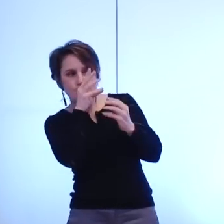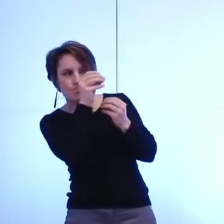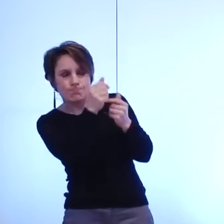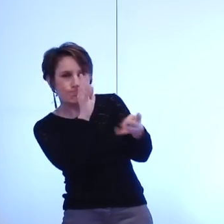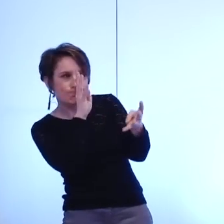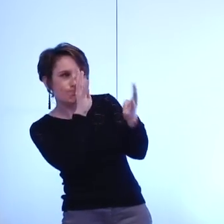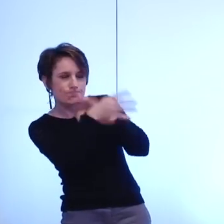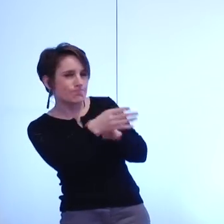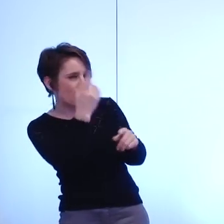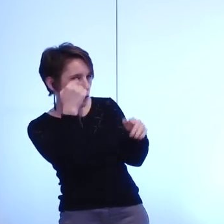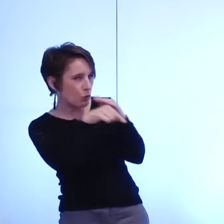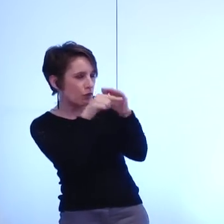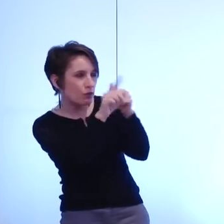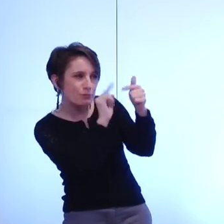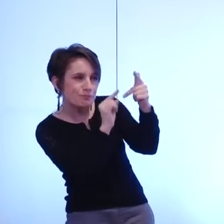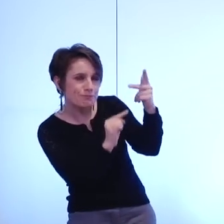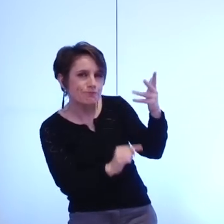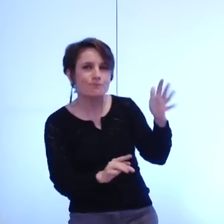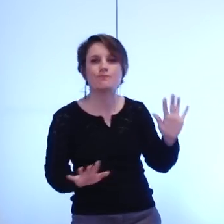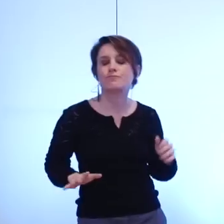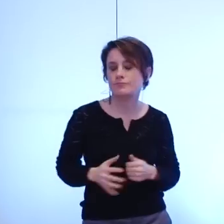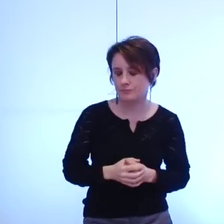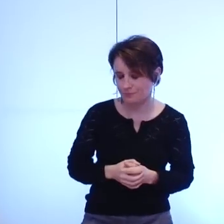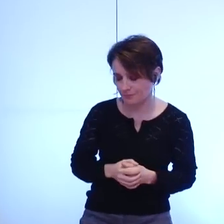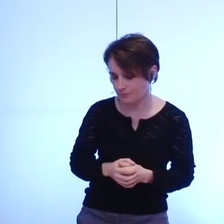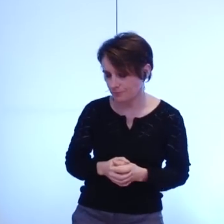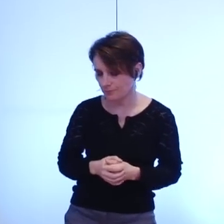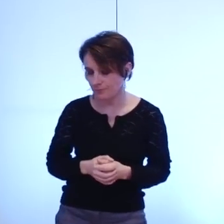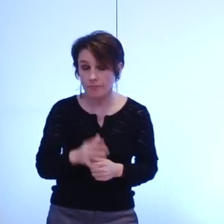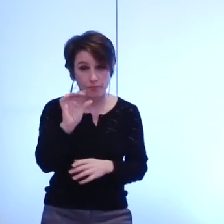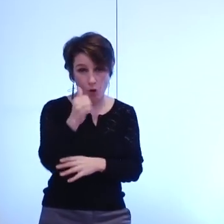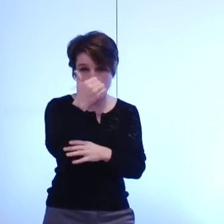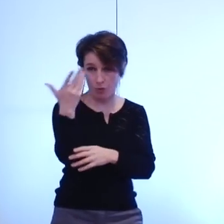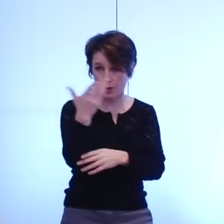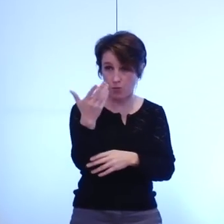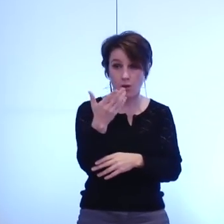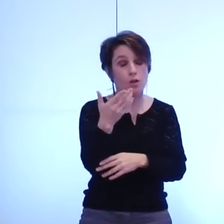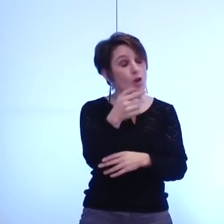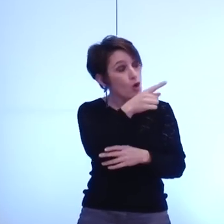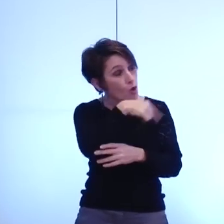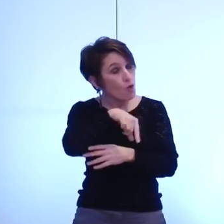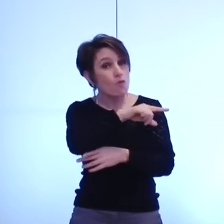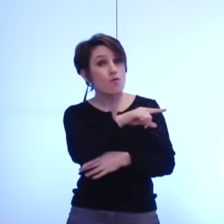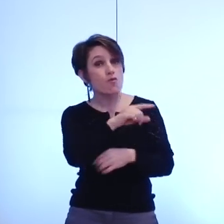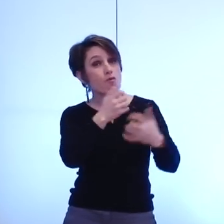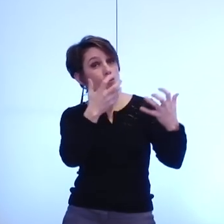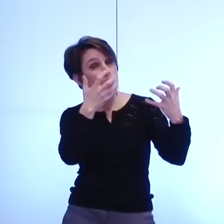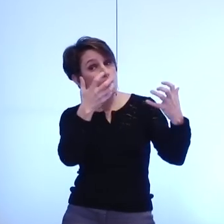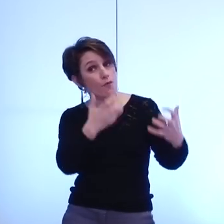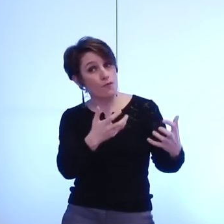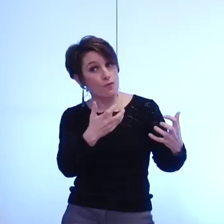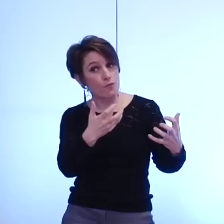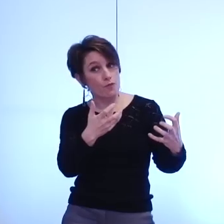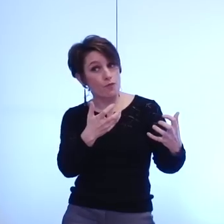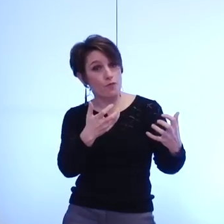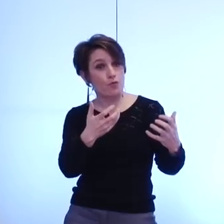d'abord votre volonté affichée d'équilibrer au plus vite le budget annexe de l